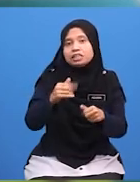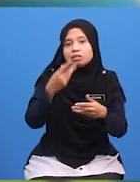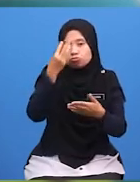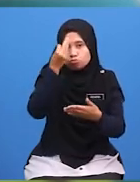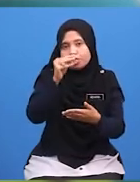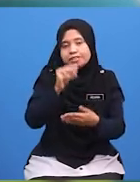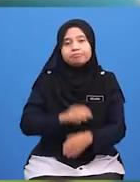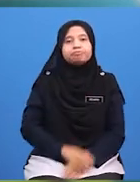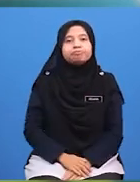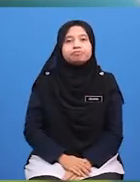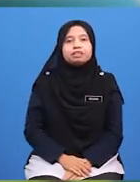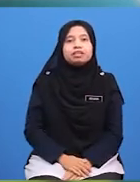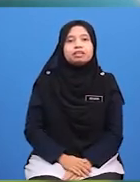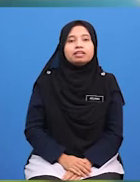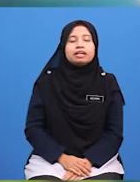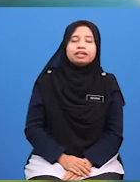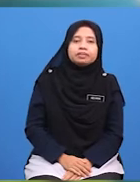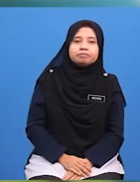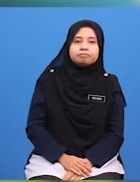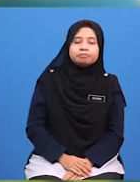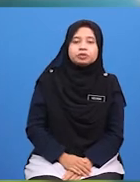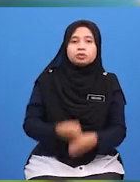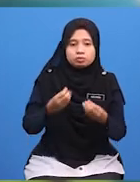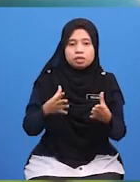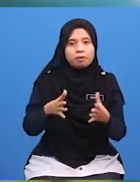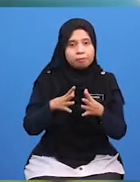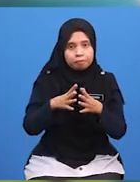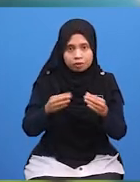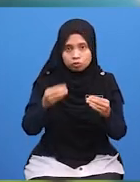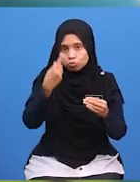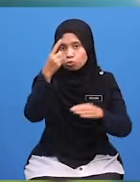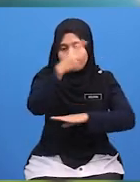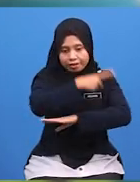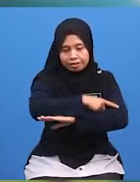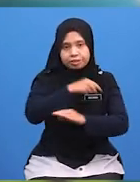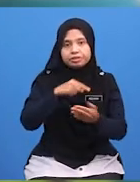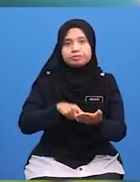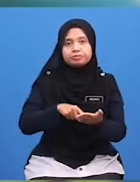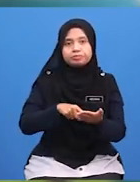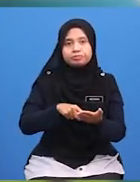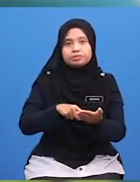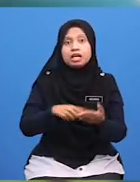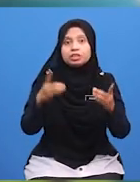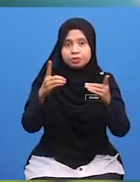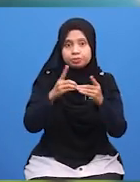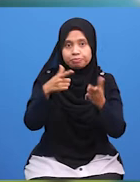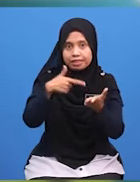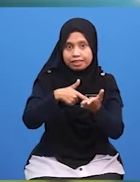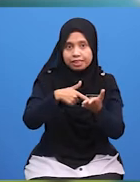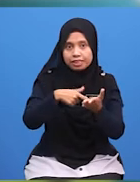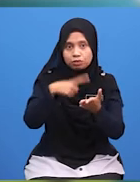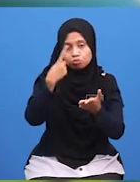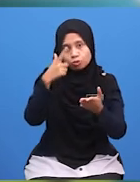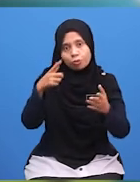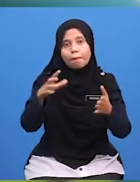Amalkan Sekian Sahaja Perkongsian Pembelajaran Kita Pada Hari Ini Jumpa Lagi Untuk